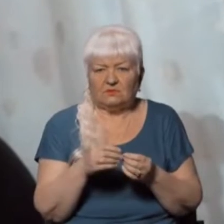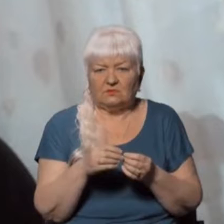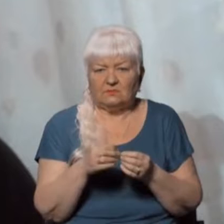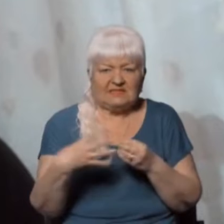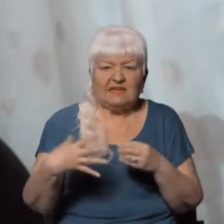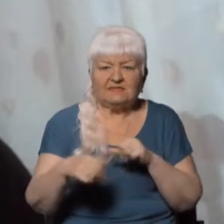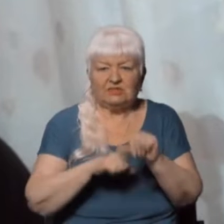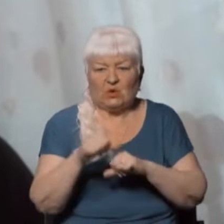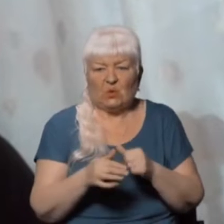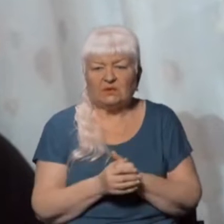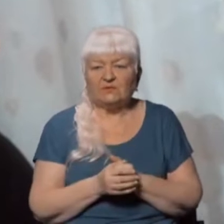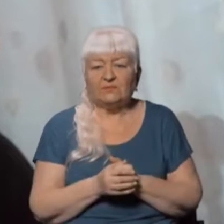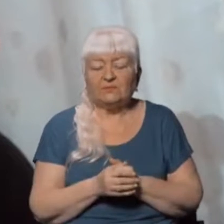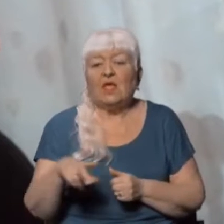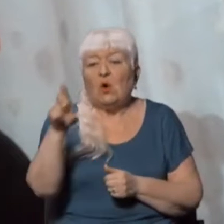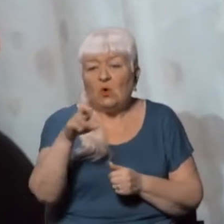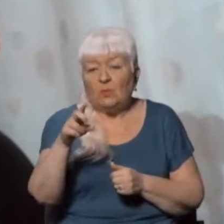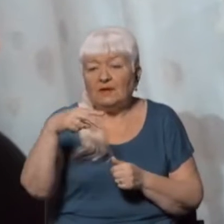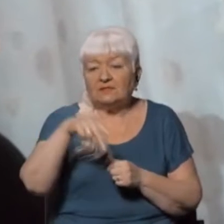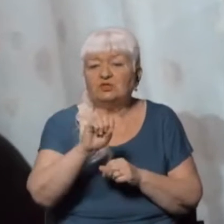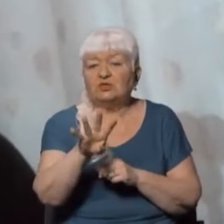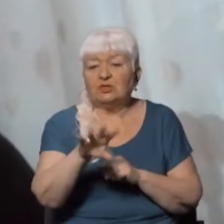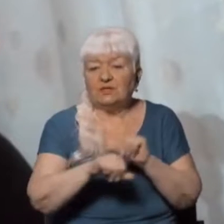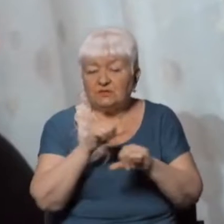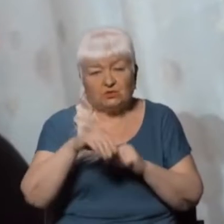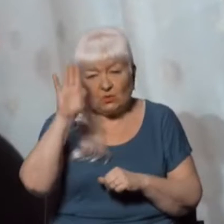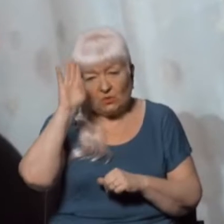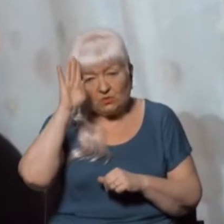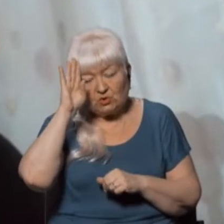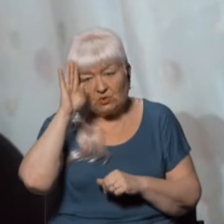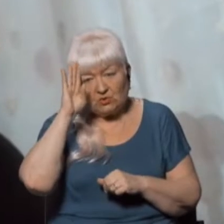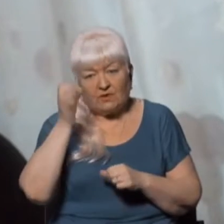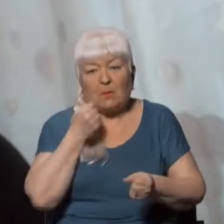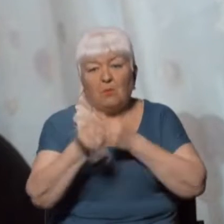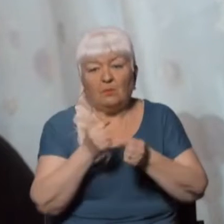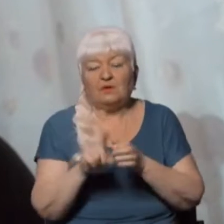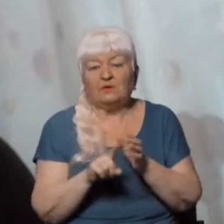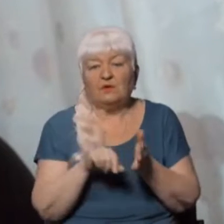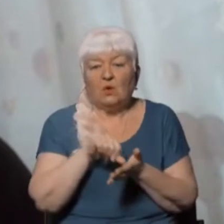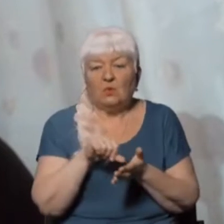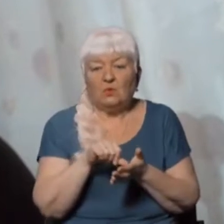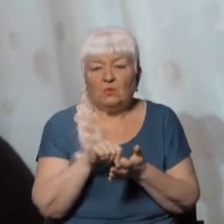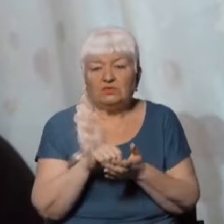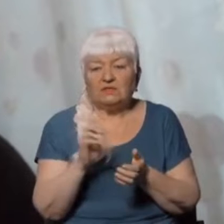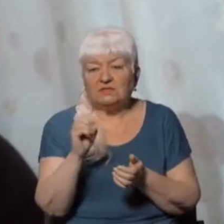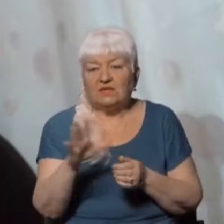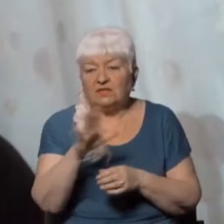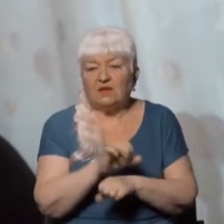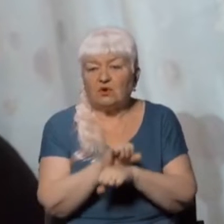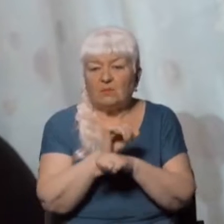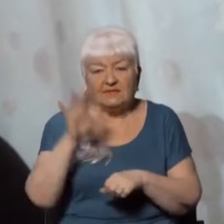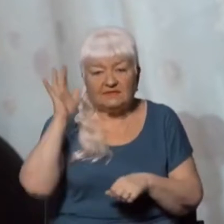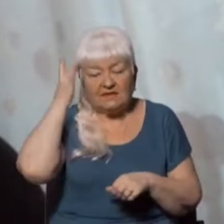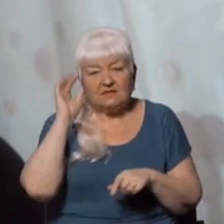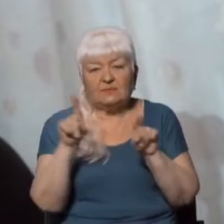Зазначається, що у березні 2014 року чоловік побив учасників руху Євромайдан Крим, а також